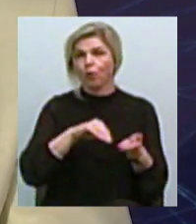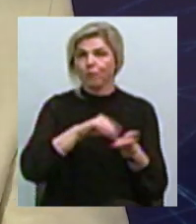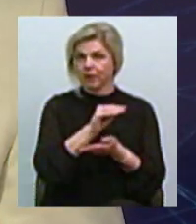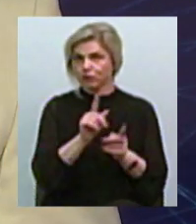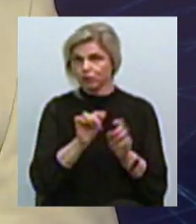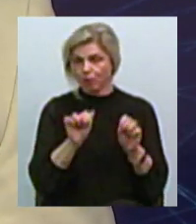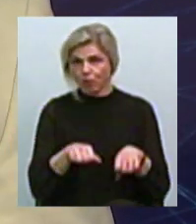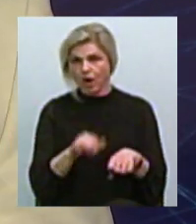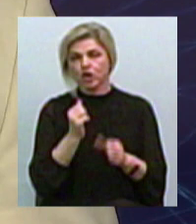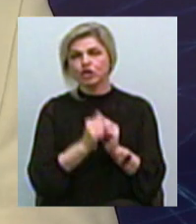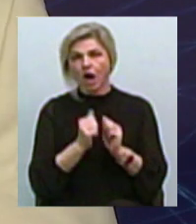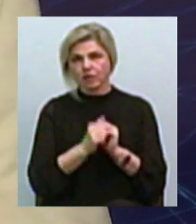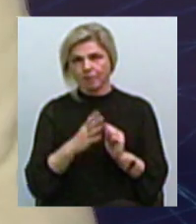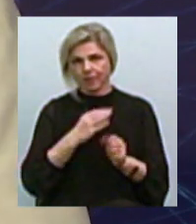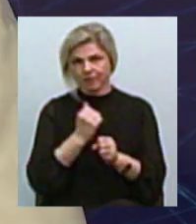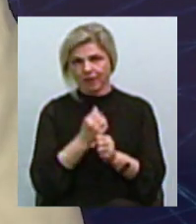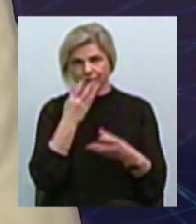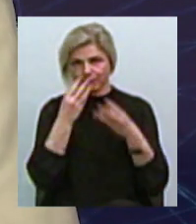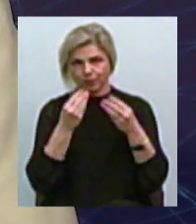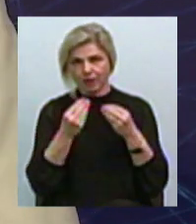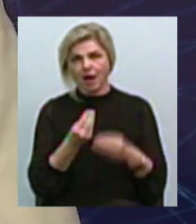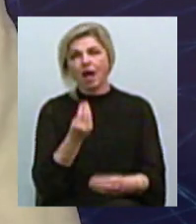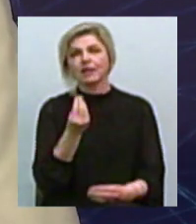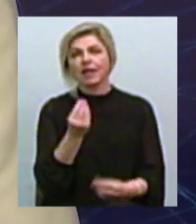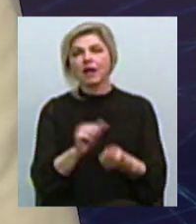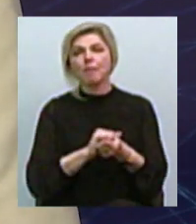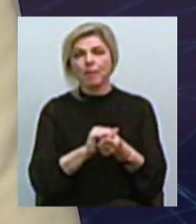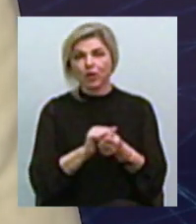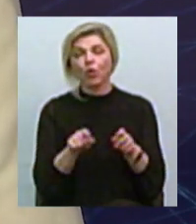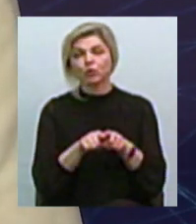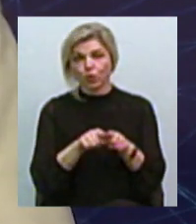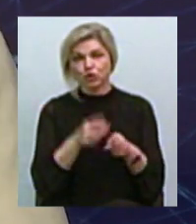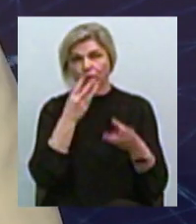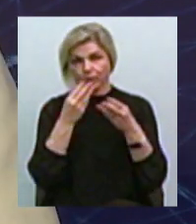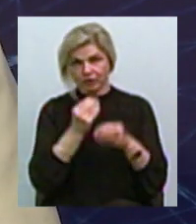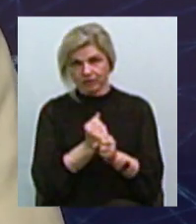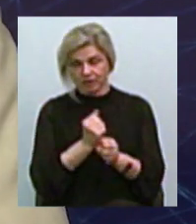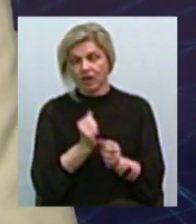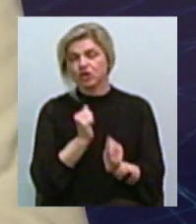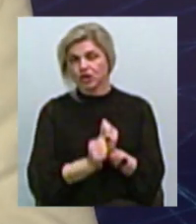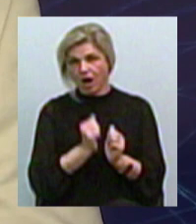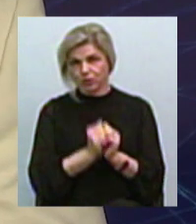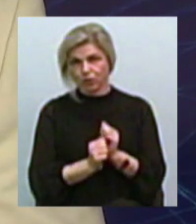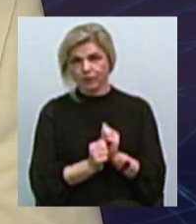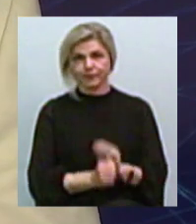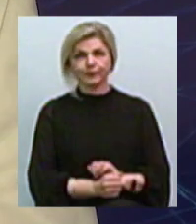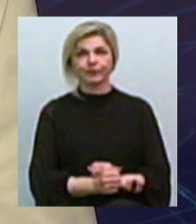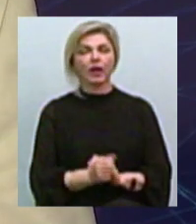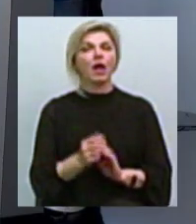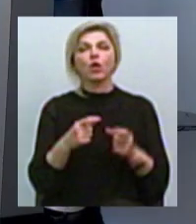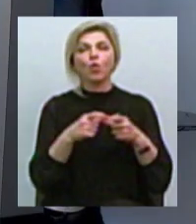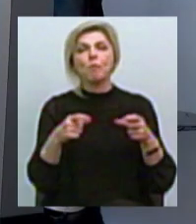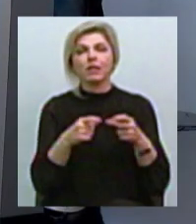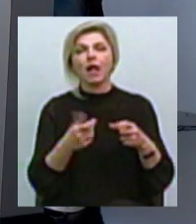часто воно підроблялося. Грошові кошти паперові також підробляються дуже часто Які саме номінали